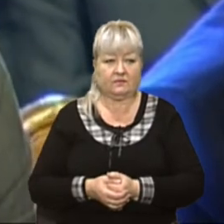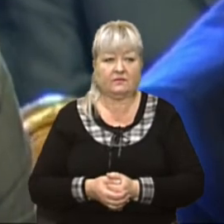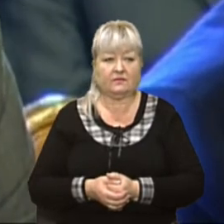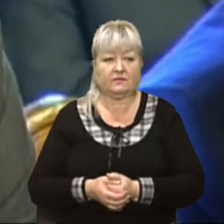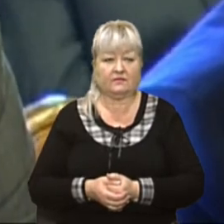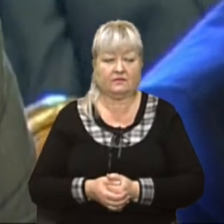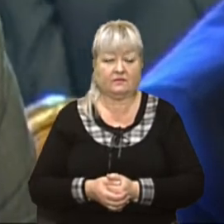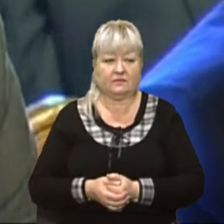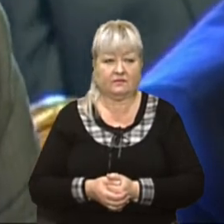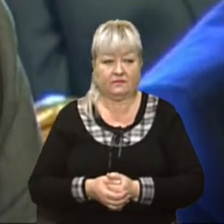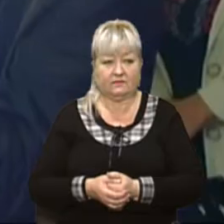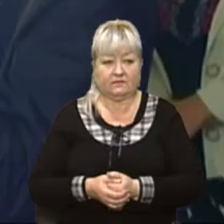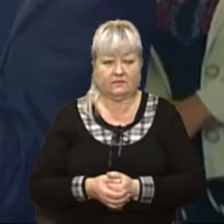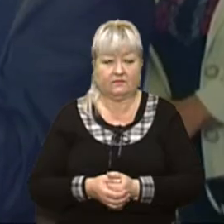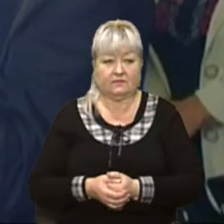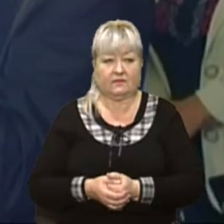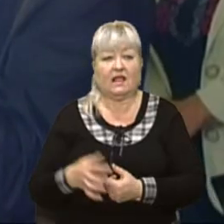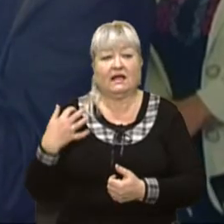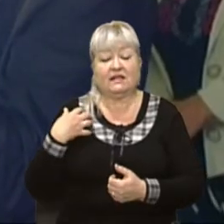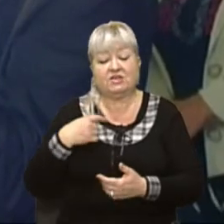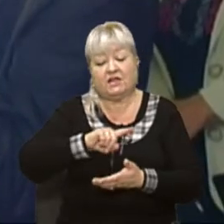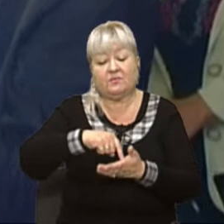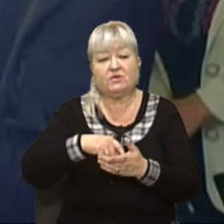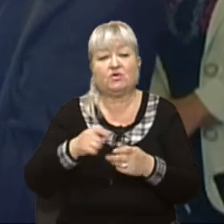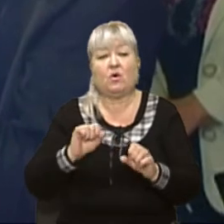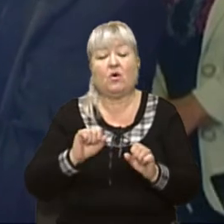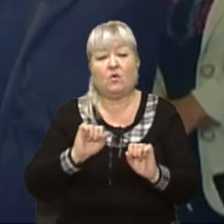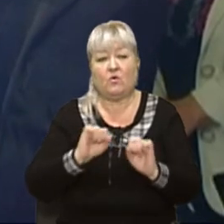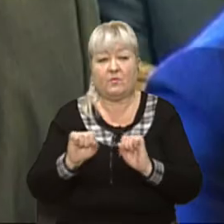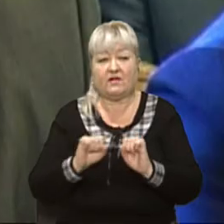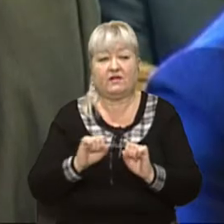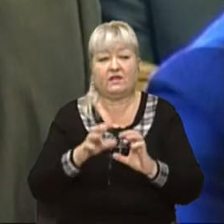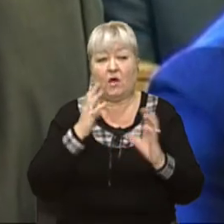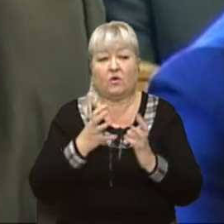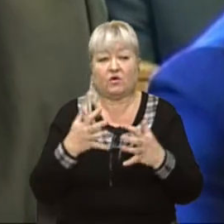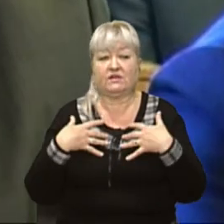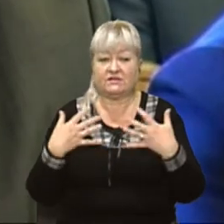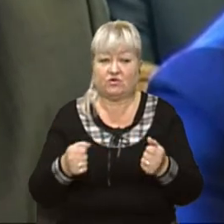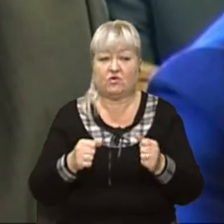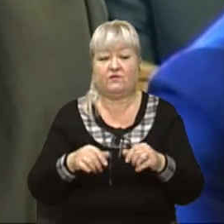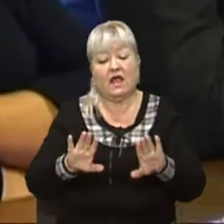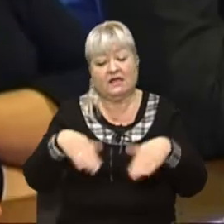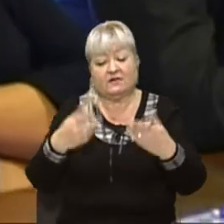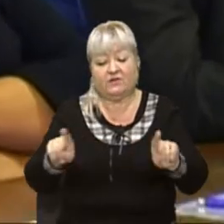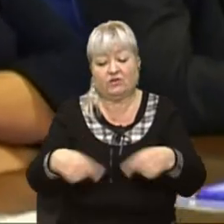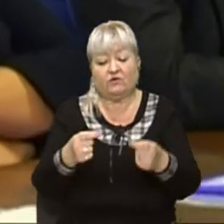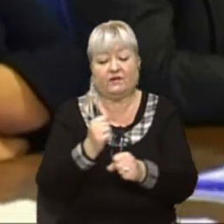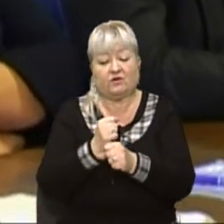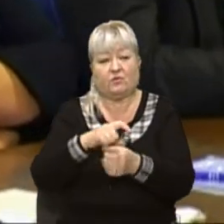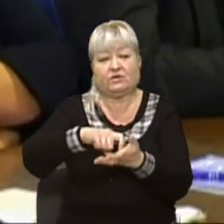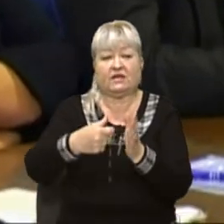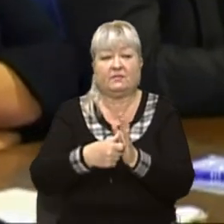Тому, але динаме менше, ми не відмовляємося. Начальник міського управління охорони здоров'я Володимир Зуб запропонував відновити роботу кабінету